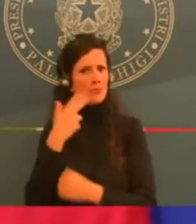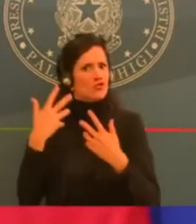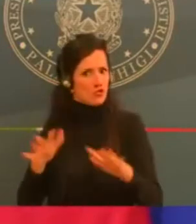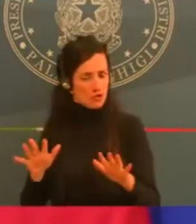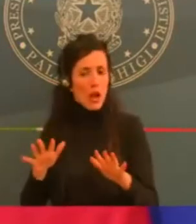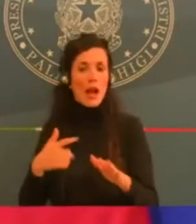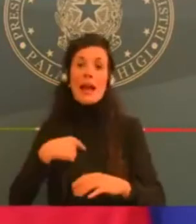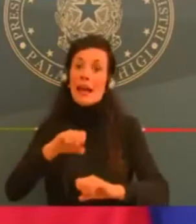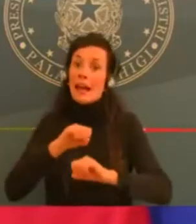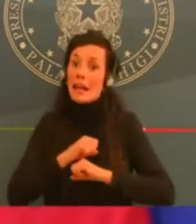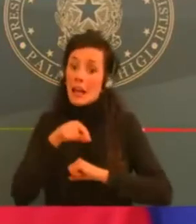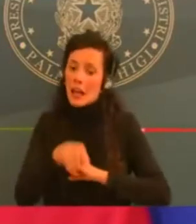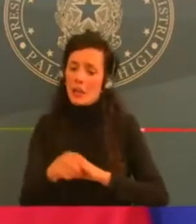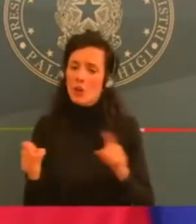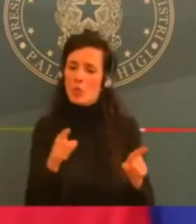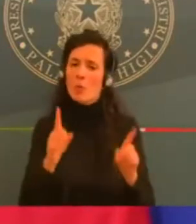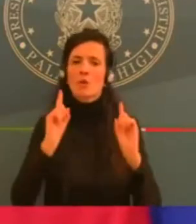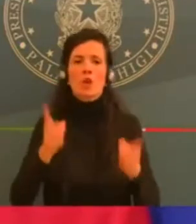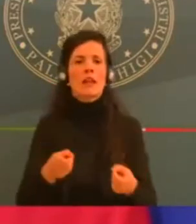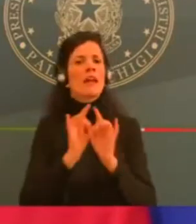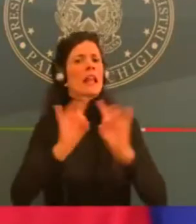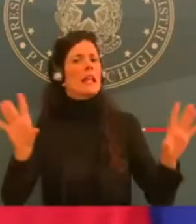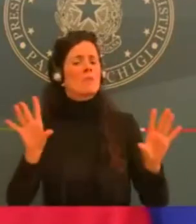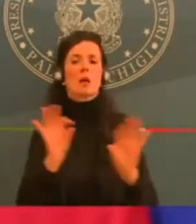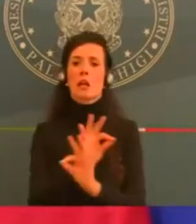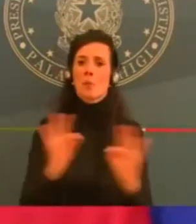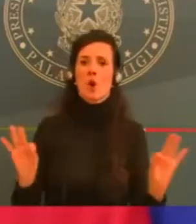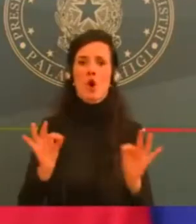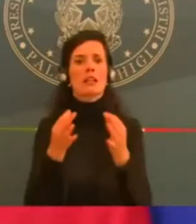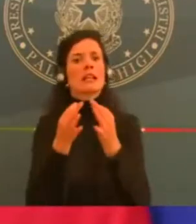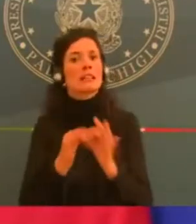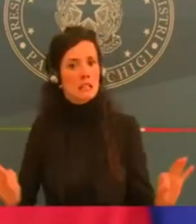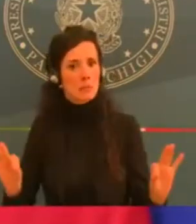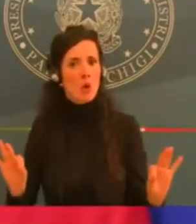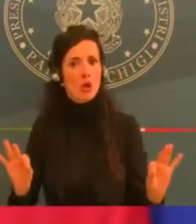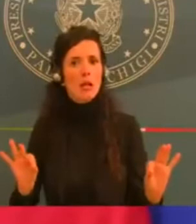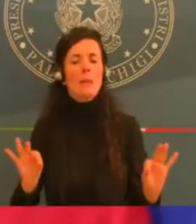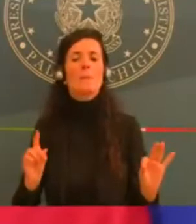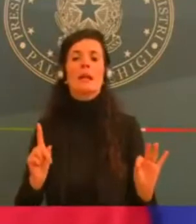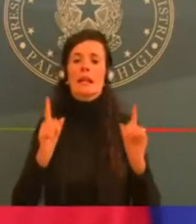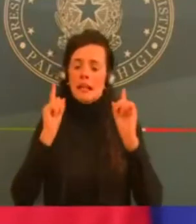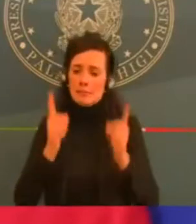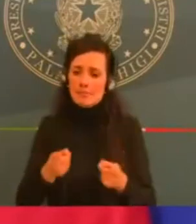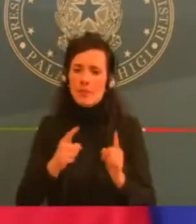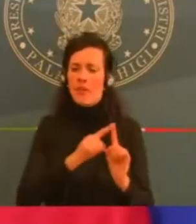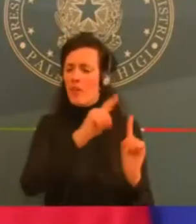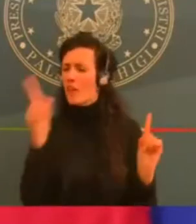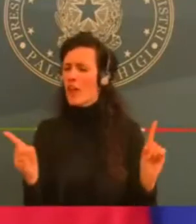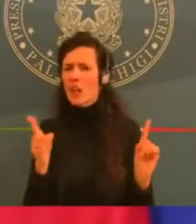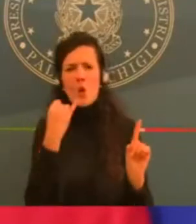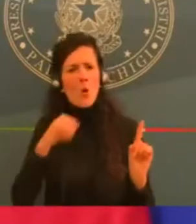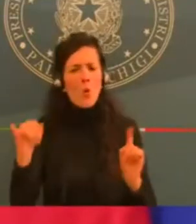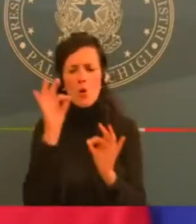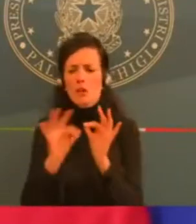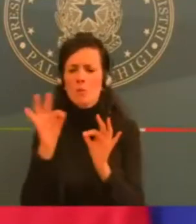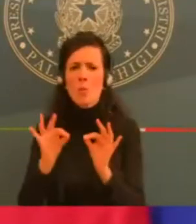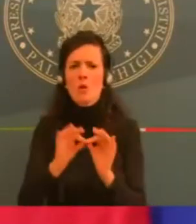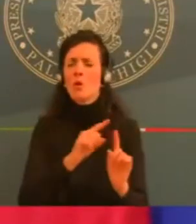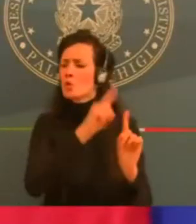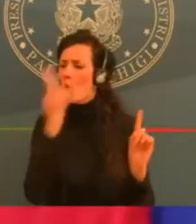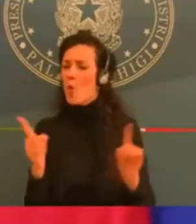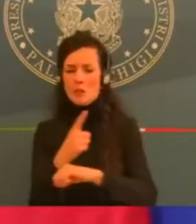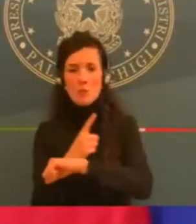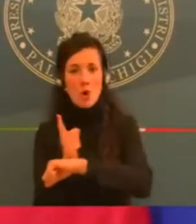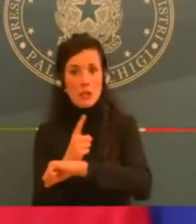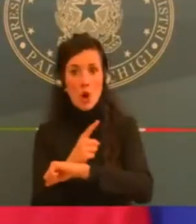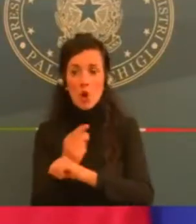sino all'ultimo secondo questo piano, nell'interesse del Paese. Non c'è nessun dogma. Il lavoro che è stato fatto è istruttorio